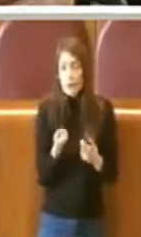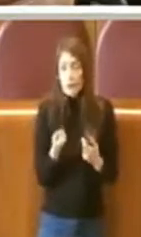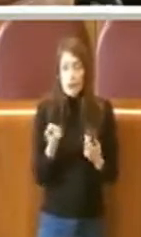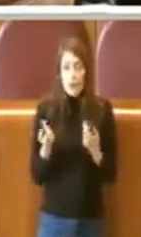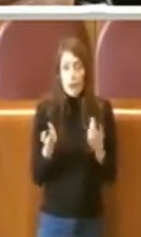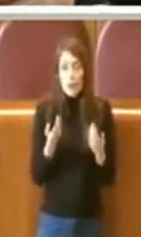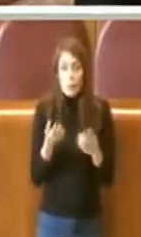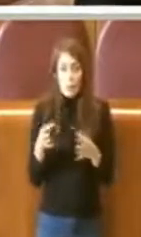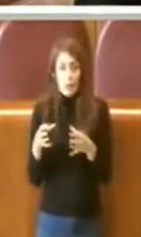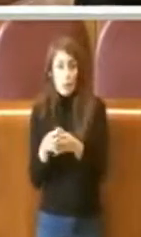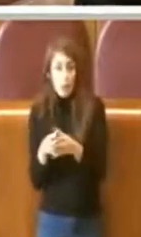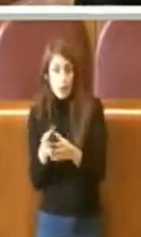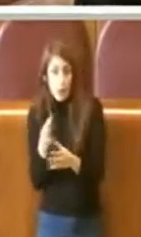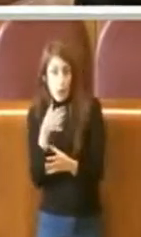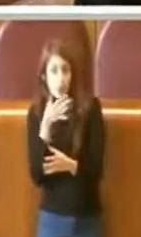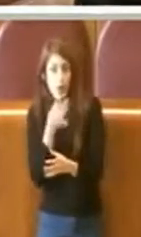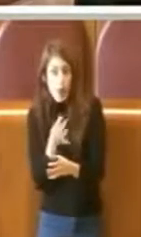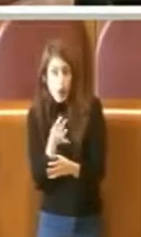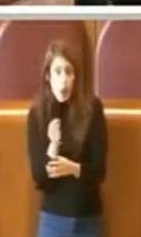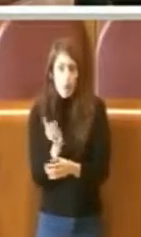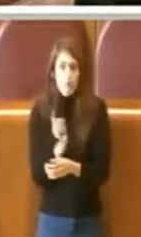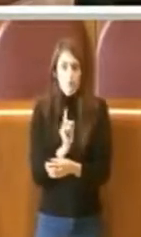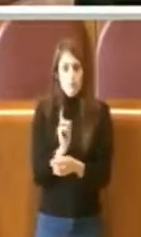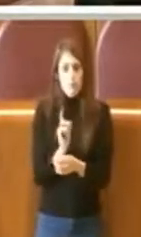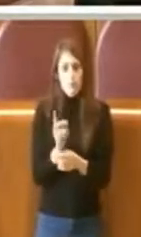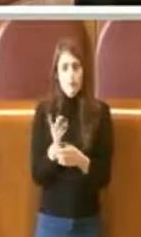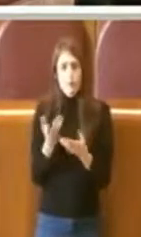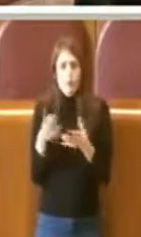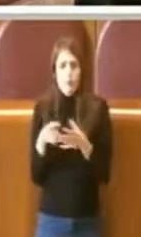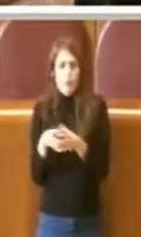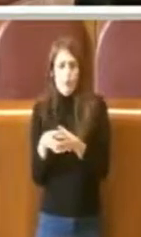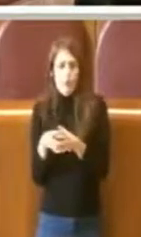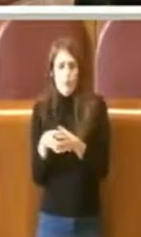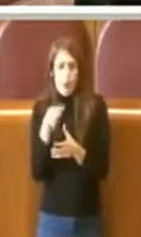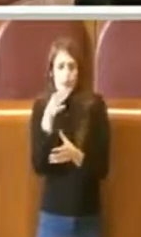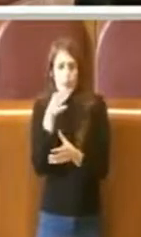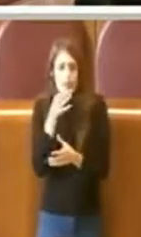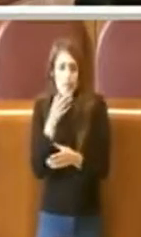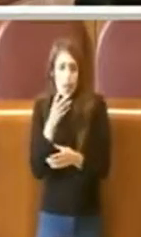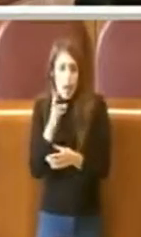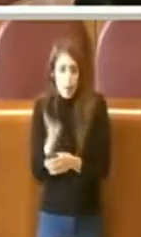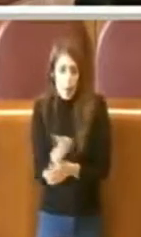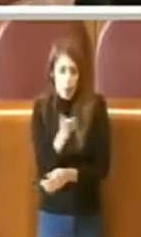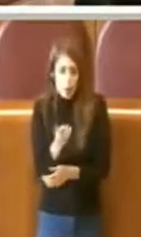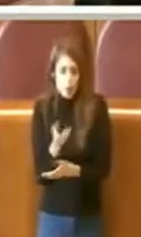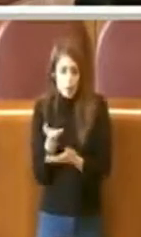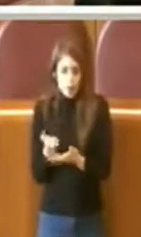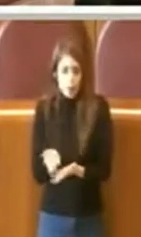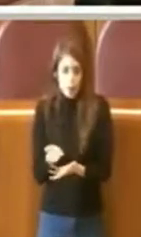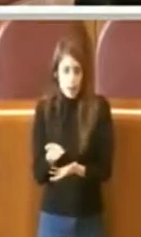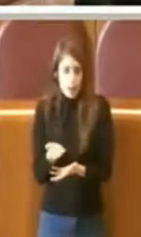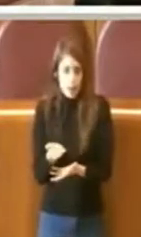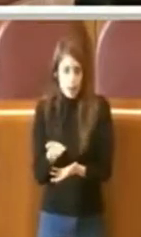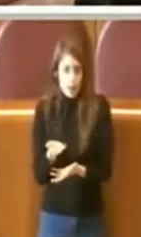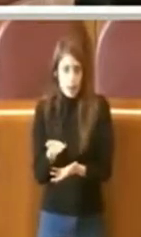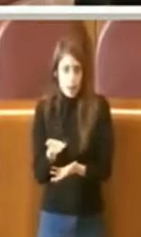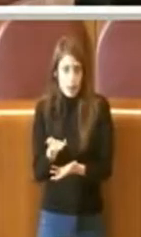piccola e bello, ma bisogna dire piccolo significa morte. E allora ITA deve